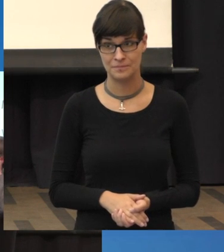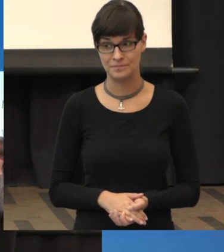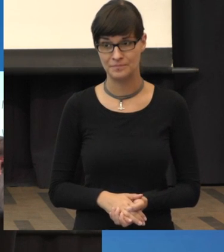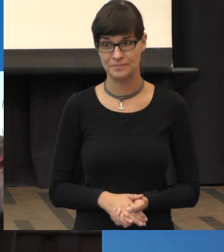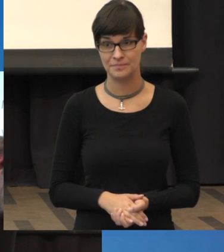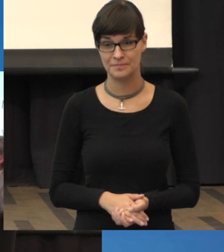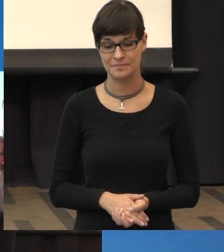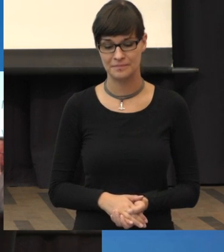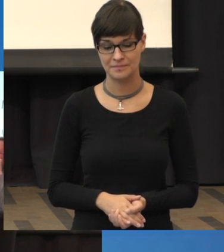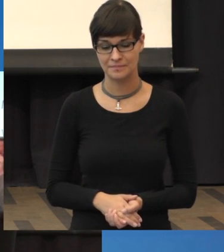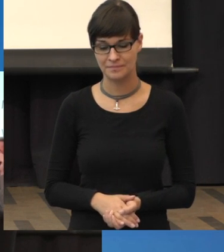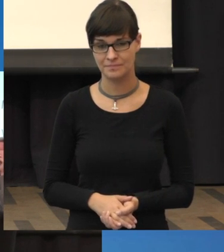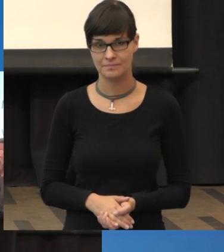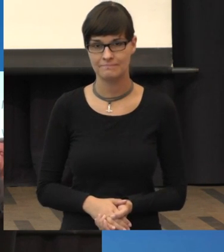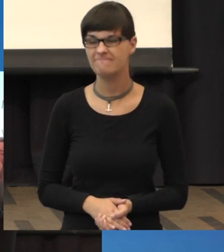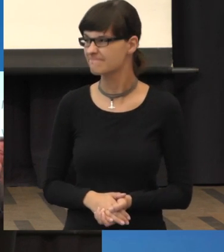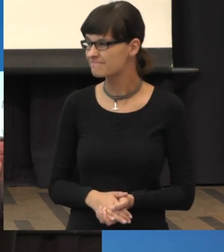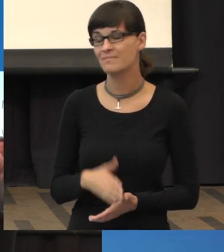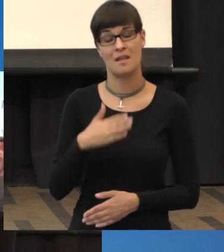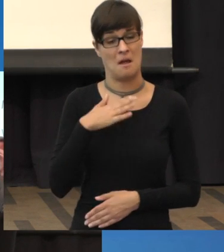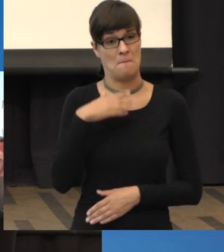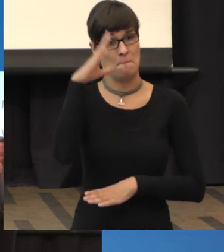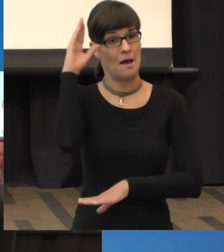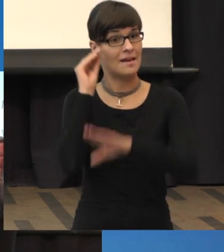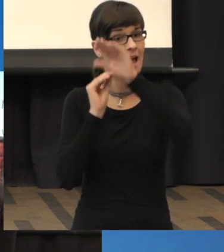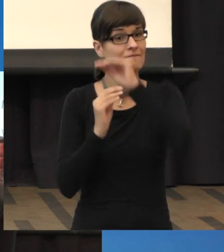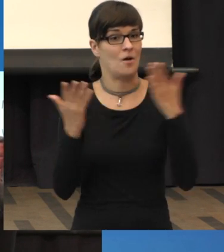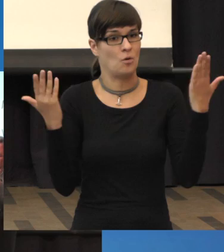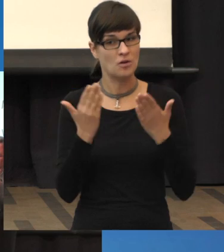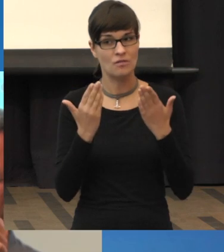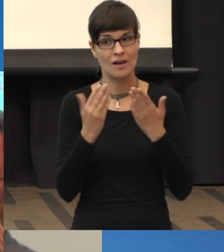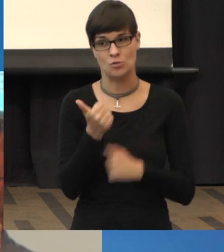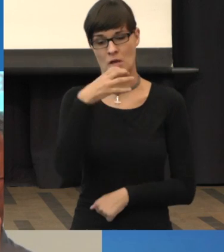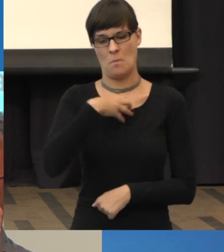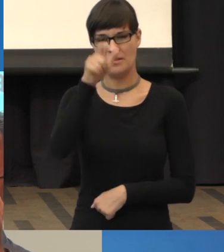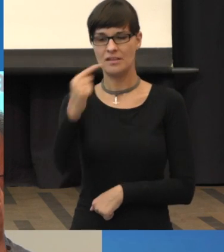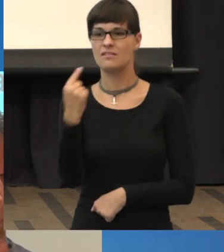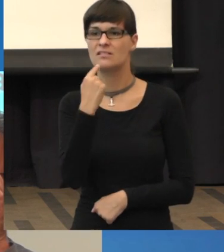Ja, Herr Verkhardt. Also meine Erfahrung ist, dass die Patienten sagen, okay, beim Lesen haben sie Probleme,